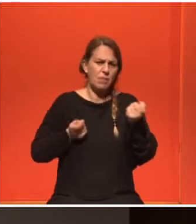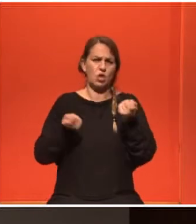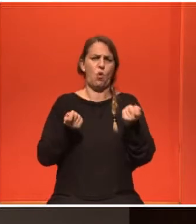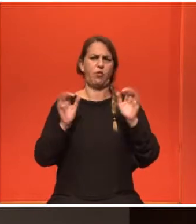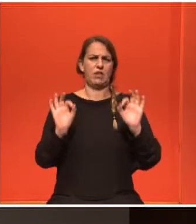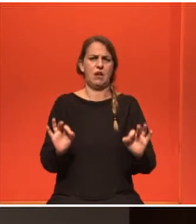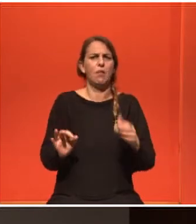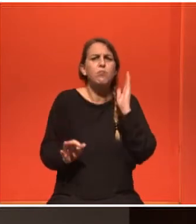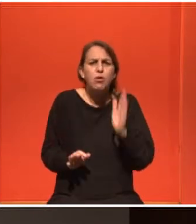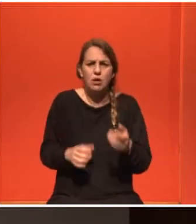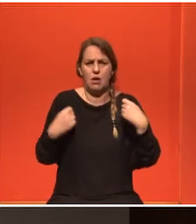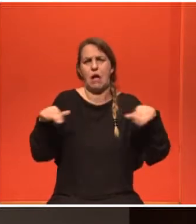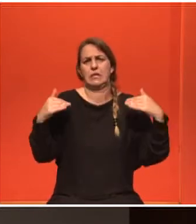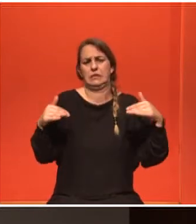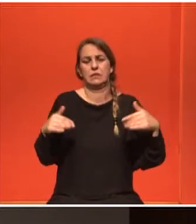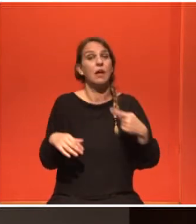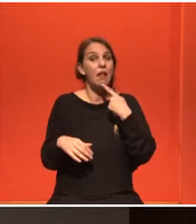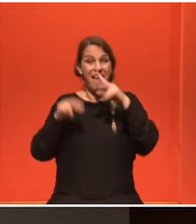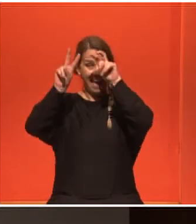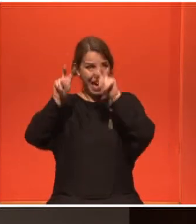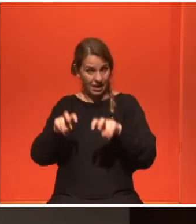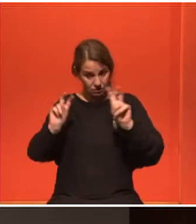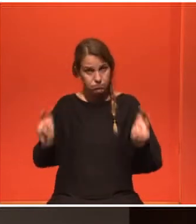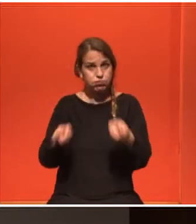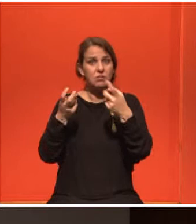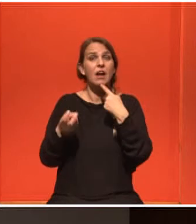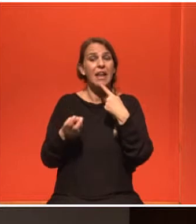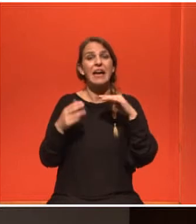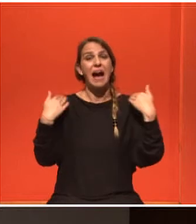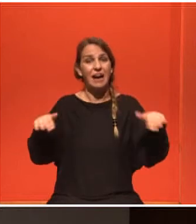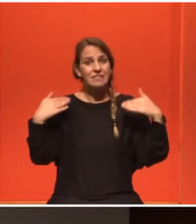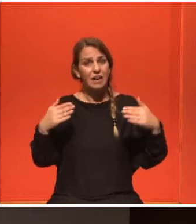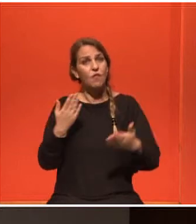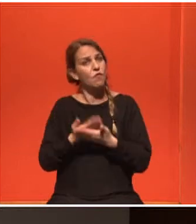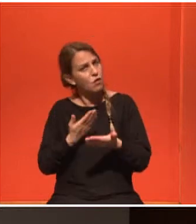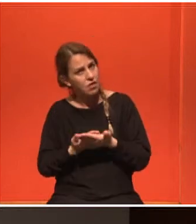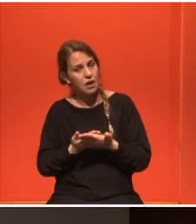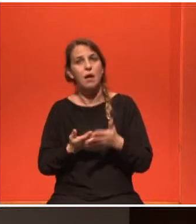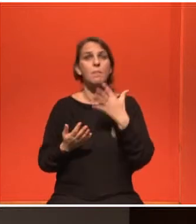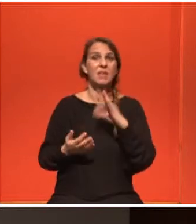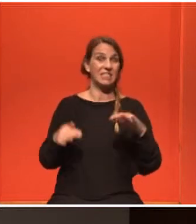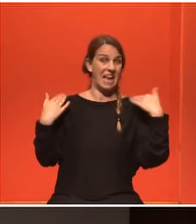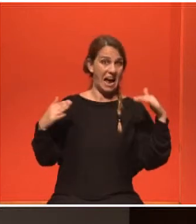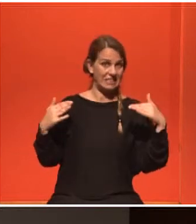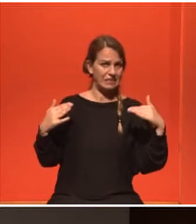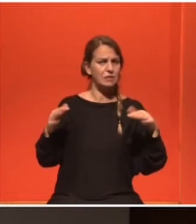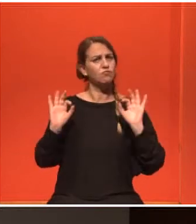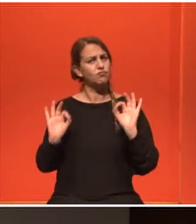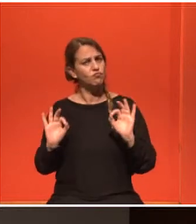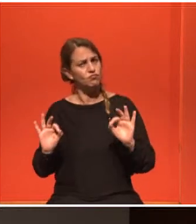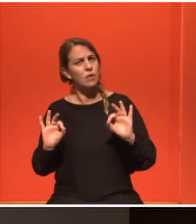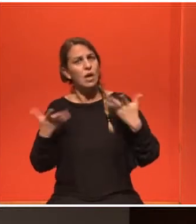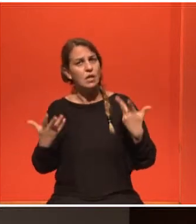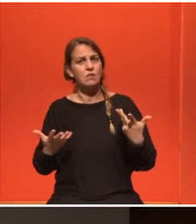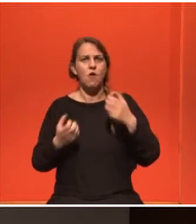κάποια αντέδειξη. Αυτό που δείχνουν οι μελέτες φαίνεται ότι η άσκηση βοηθά η μέτρια προς έντονης ένταση